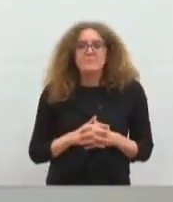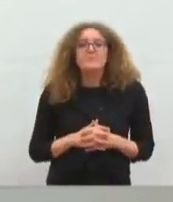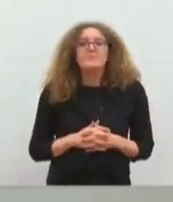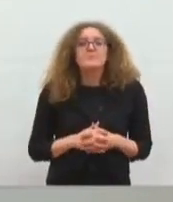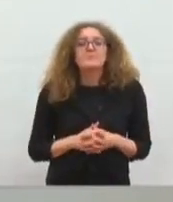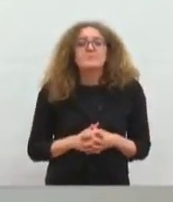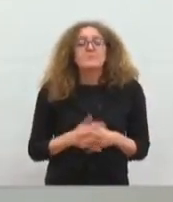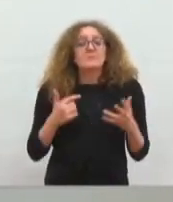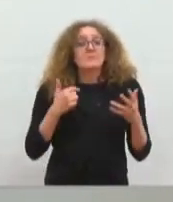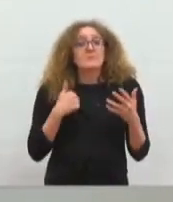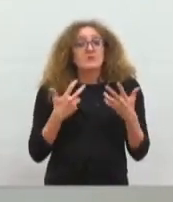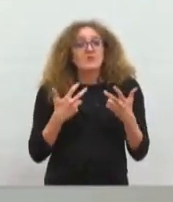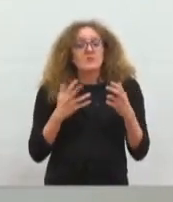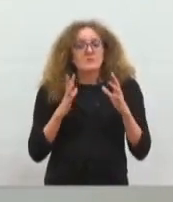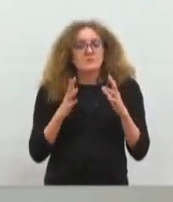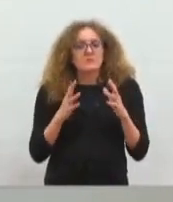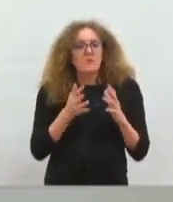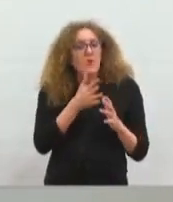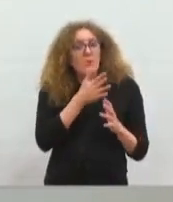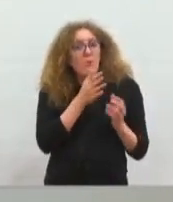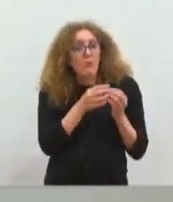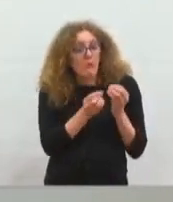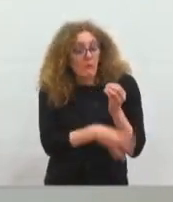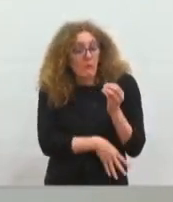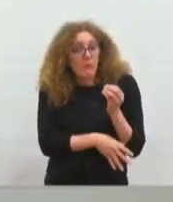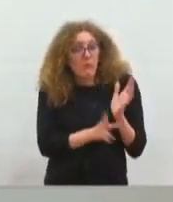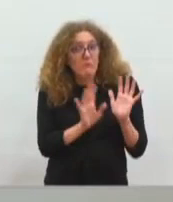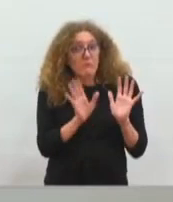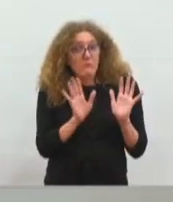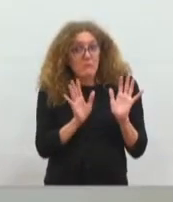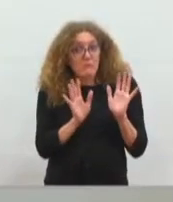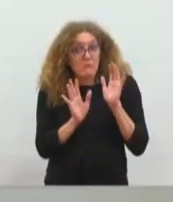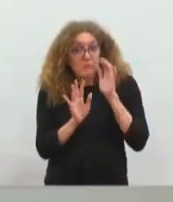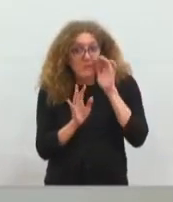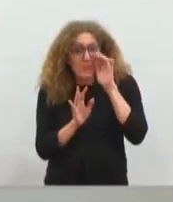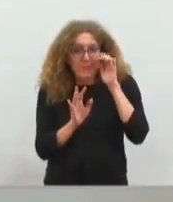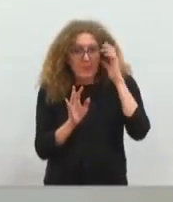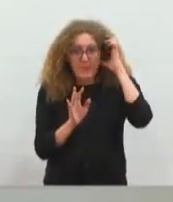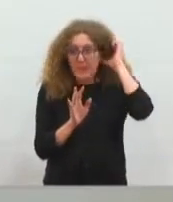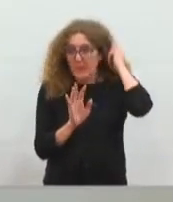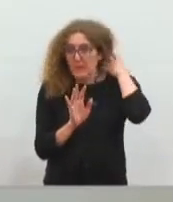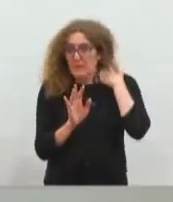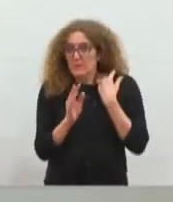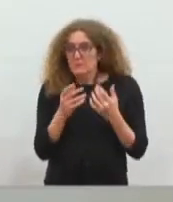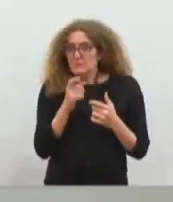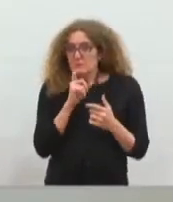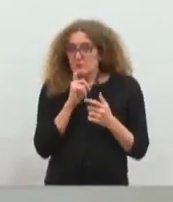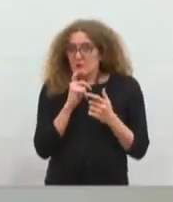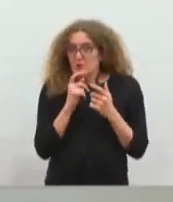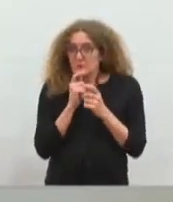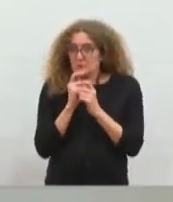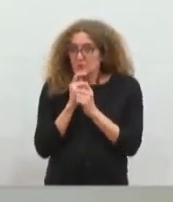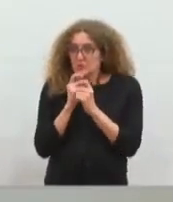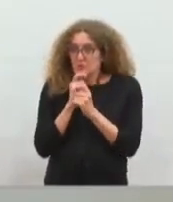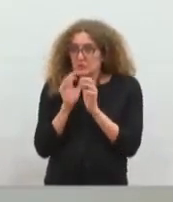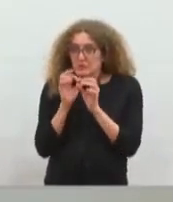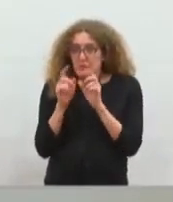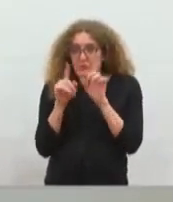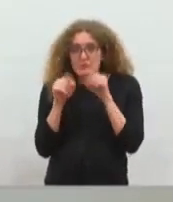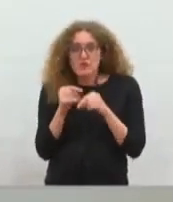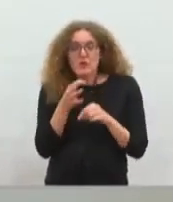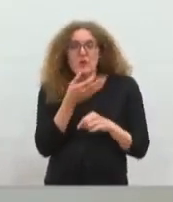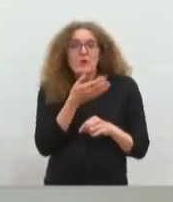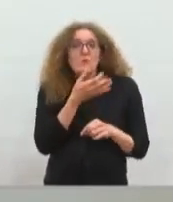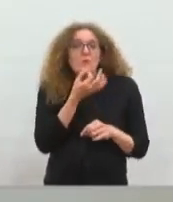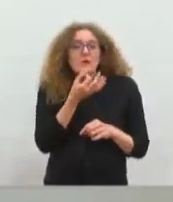tiens aussi... Il ne pas le nier. De toute manière, on l'a vu dans la discussion budgétaire, dire qu'on est dans le meilleur des mondes et que tout va bien, ce n pas